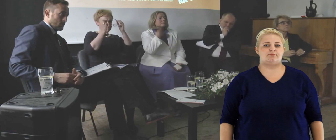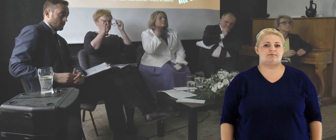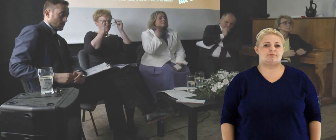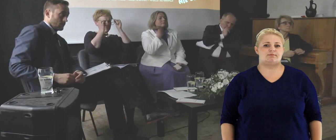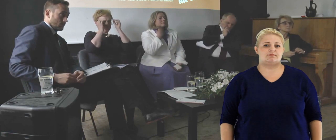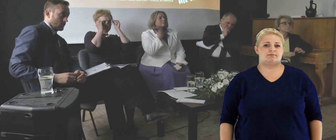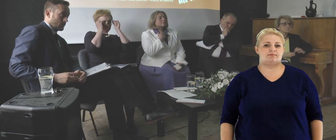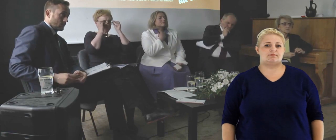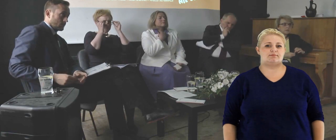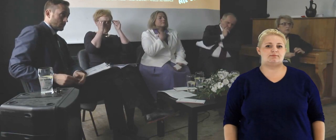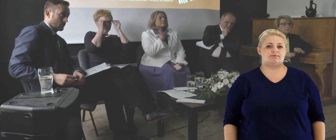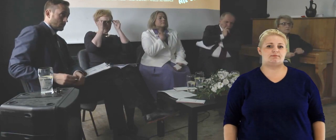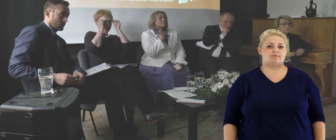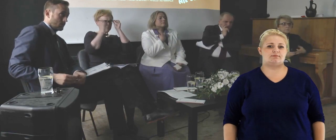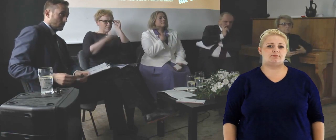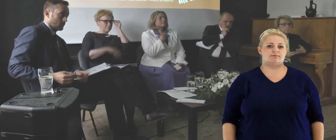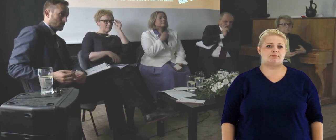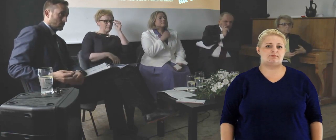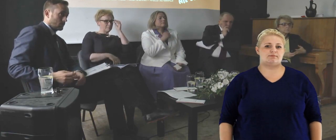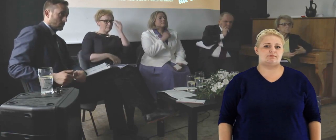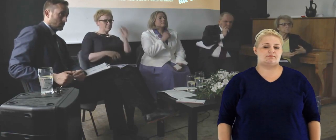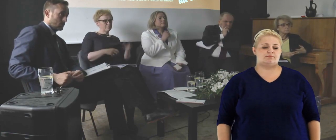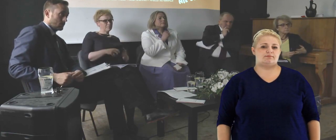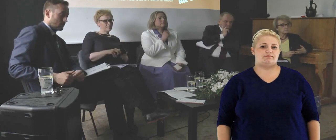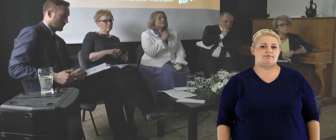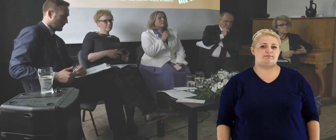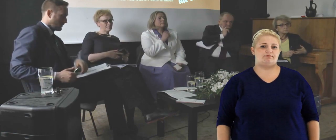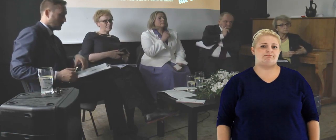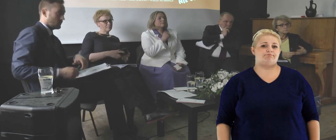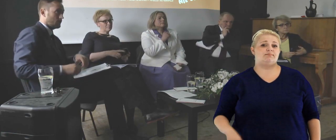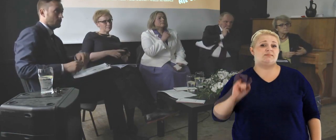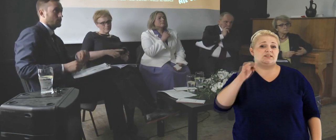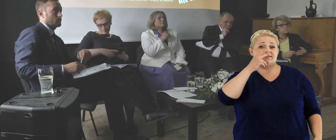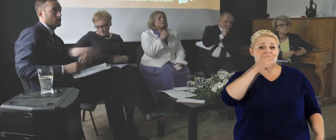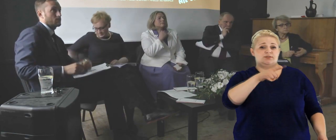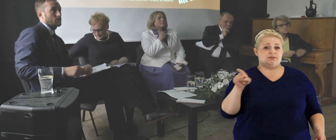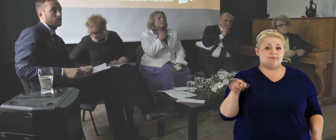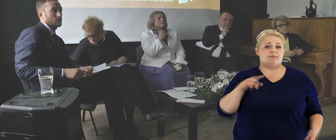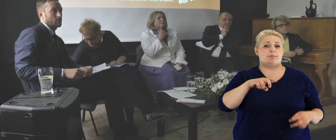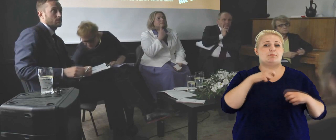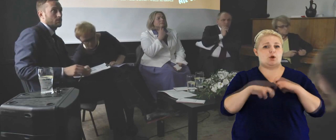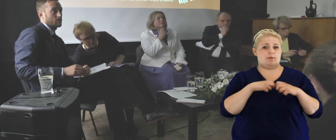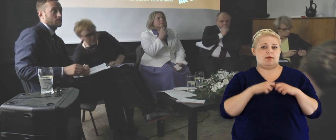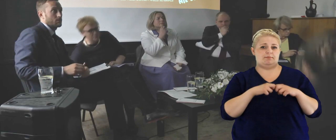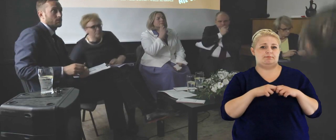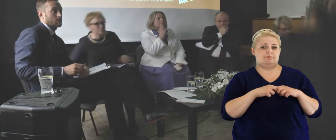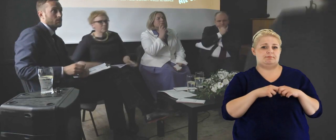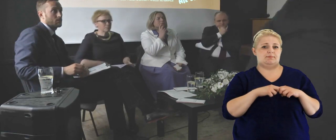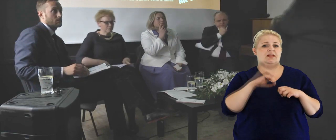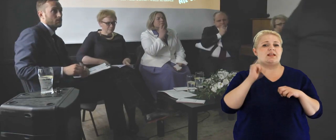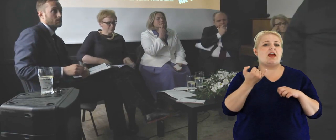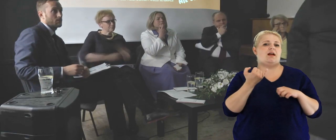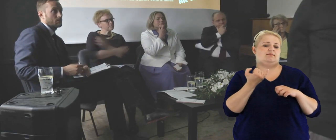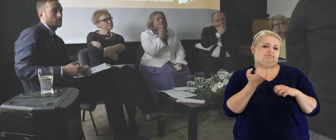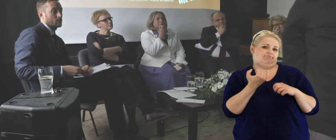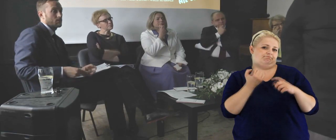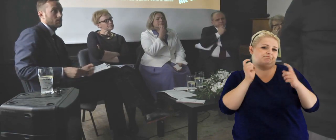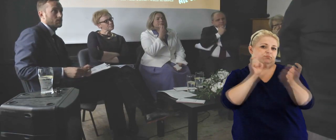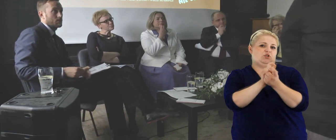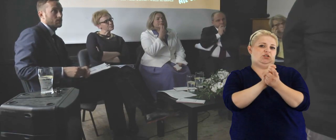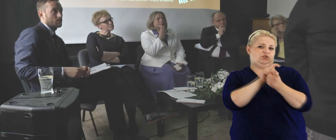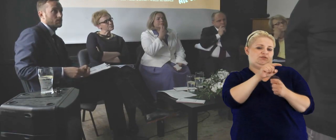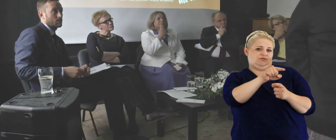do regulacji krajowych, narodowych. I jak Państwo widzicie tutaj ten problem, jak